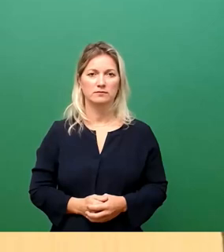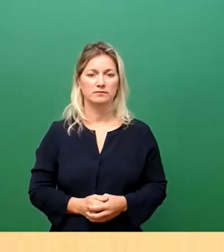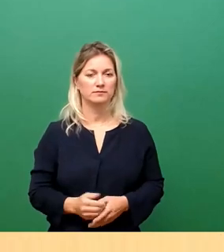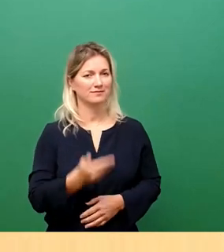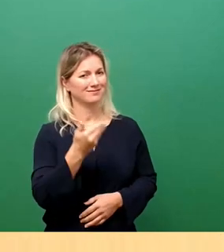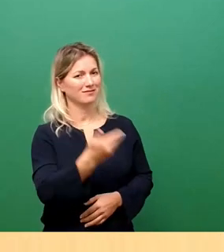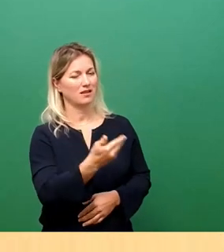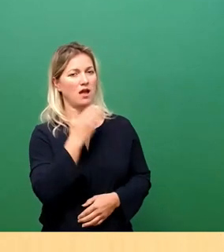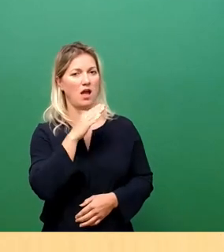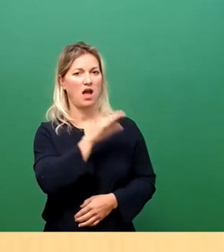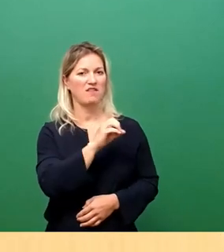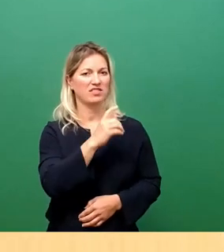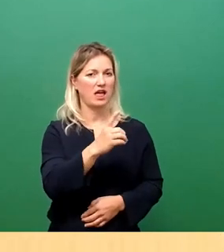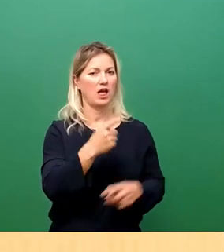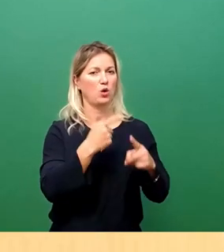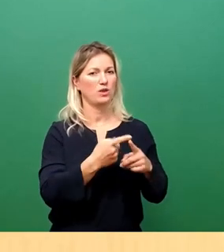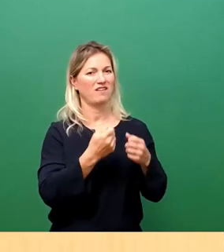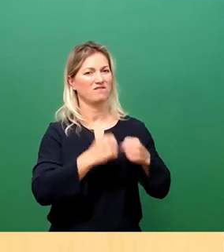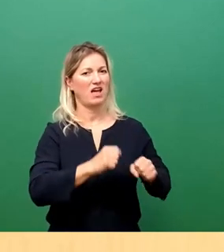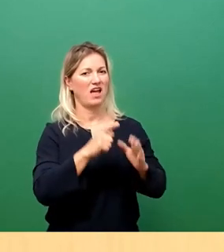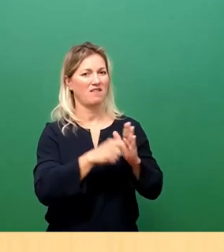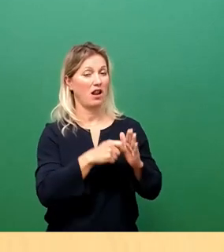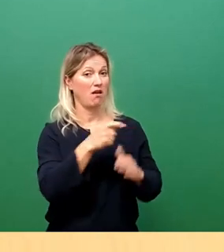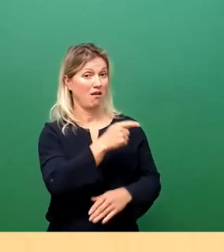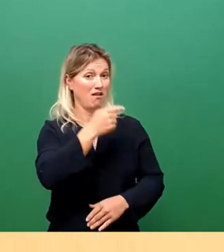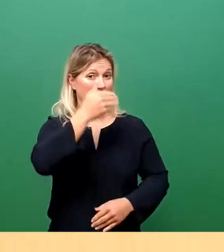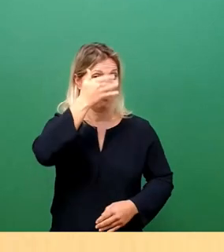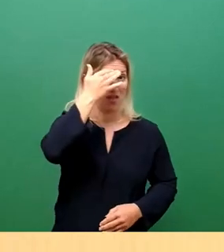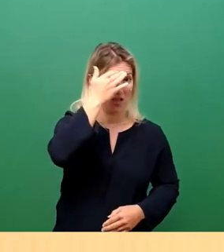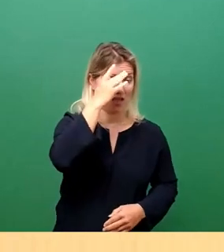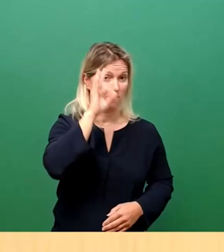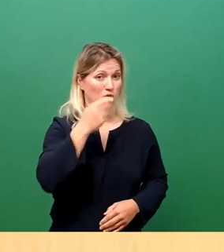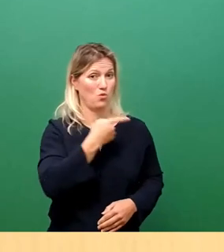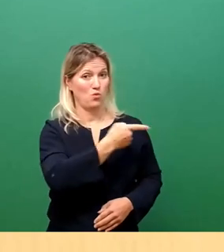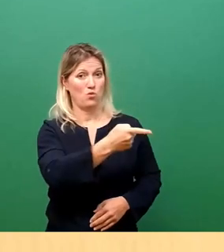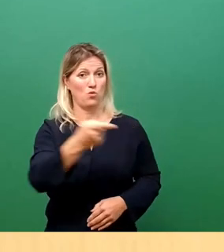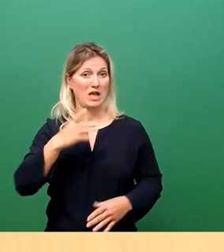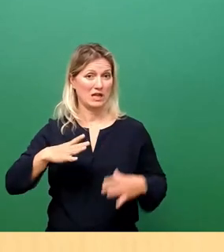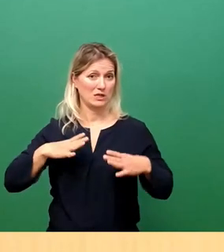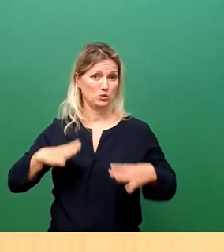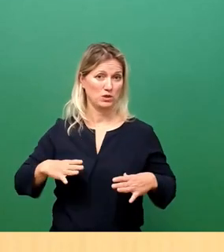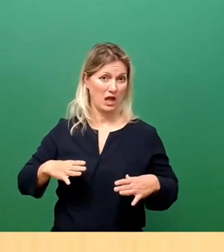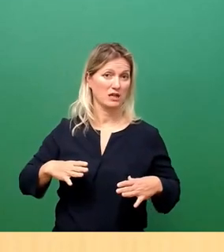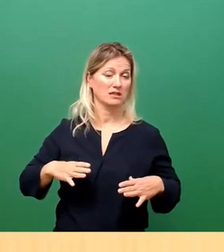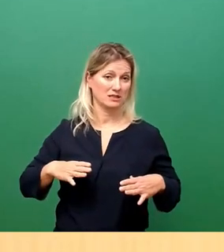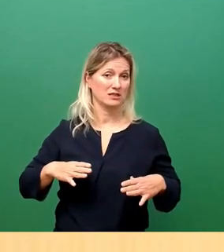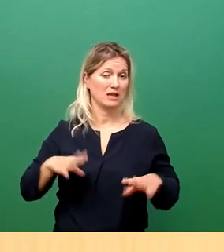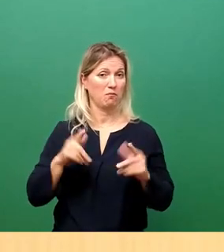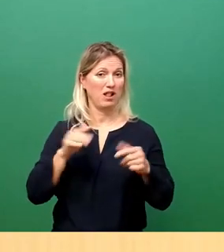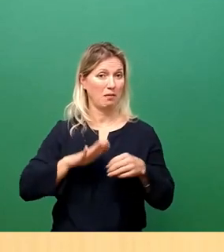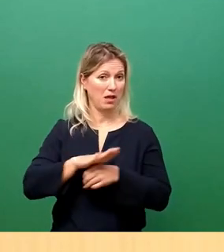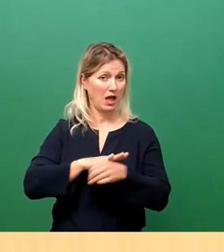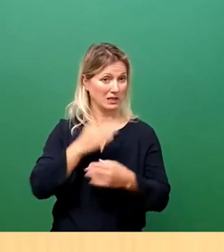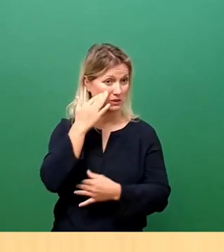Wählern sorgen sich um die Funktionsfähigkeit unseres Gesundheits- und Pflegebereiches.